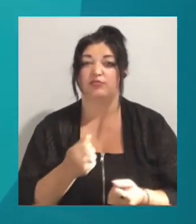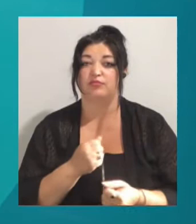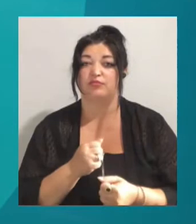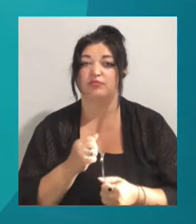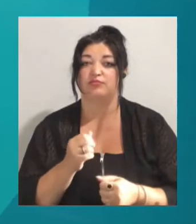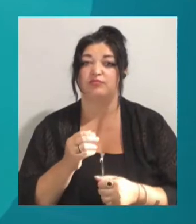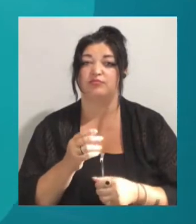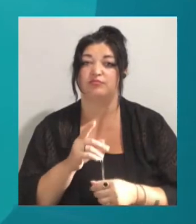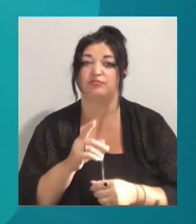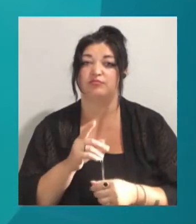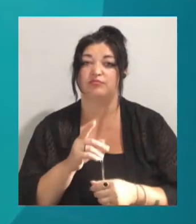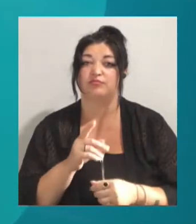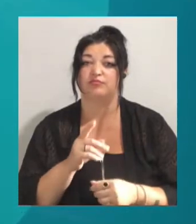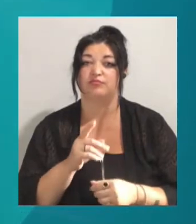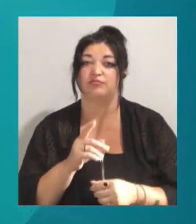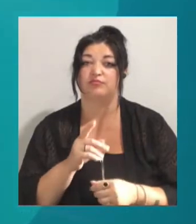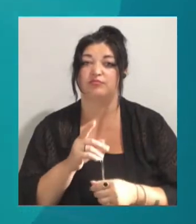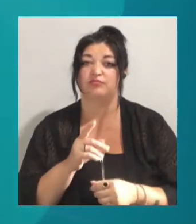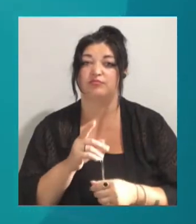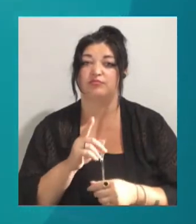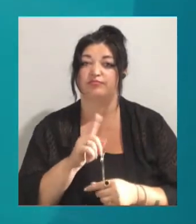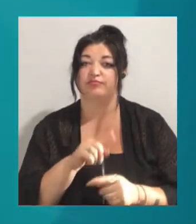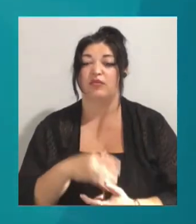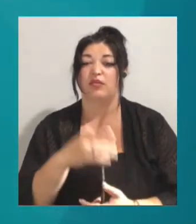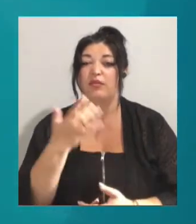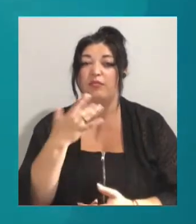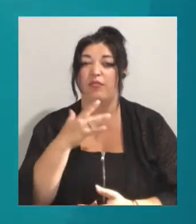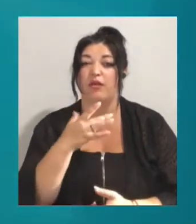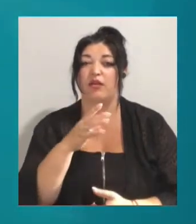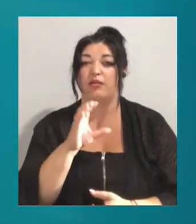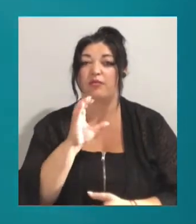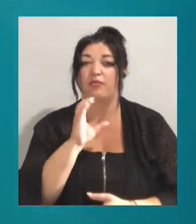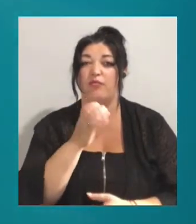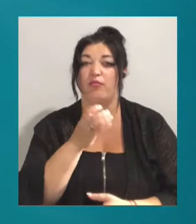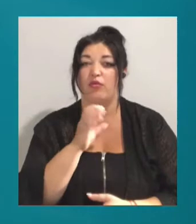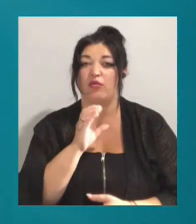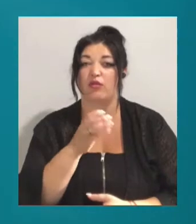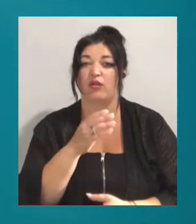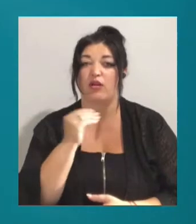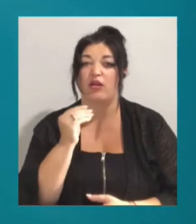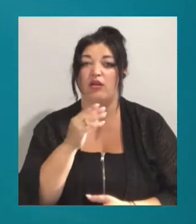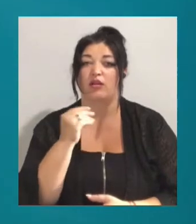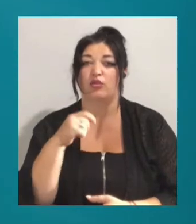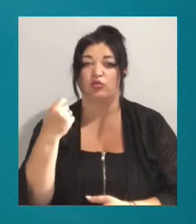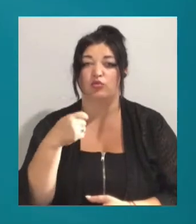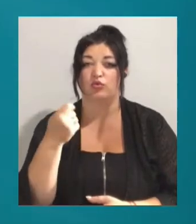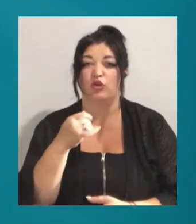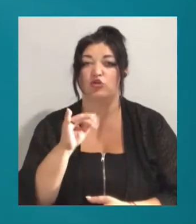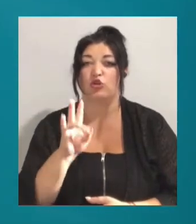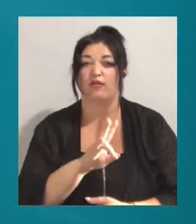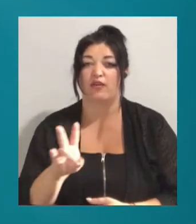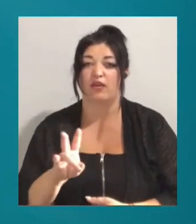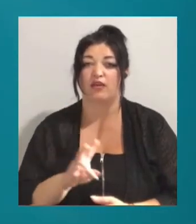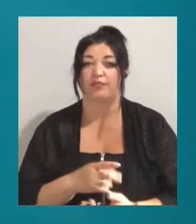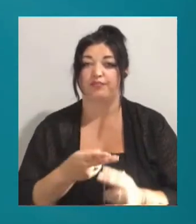восьми країн-учасниць – Україна, Сполучені Штати Америки, Болгарія, Грузія, Румунія, Туреччина, Іспанія та Норвегія. Про це заявив командувач